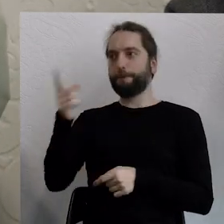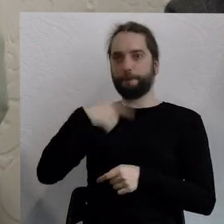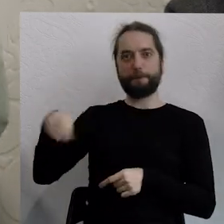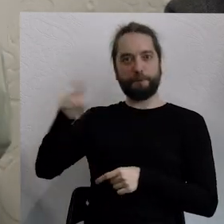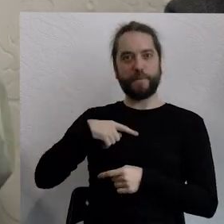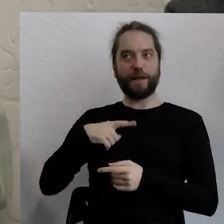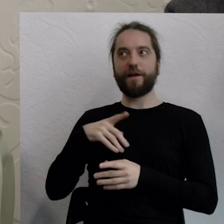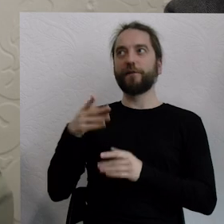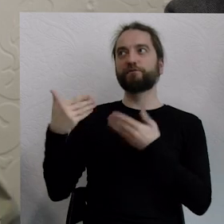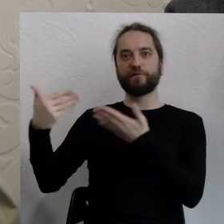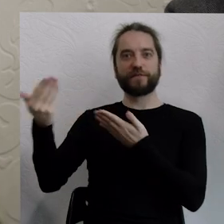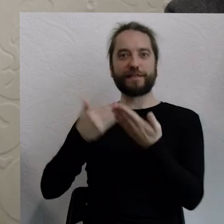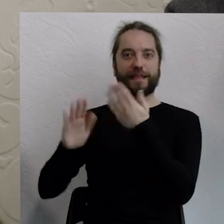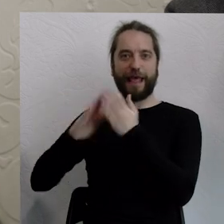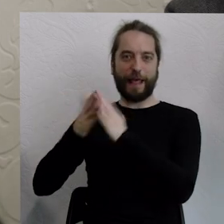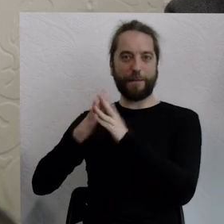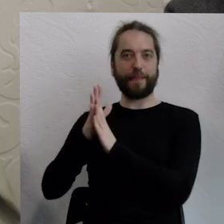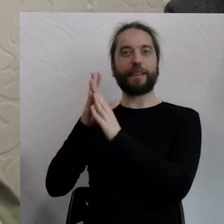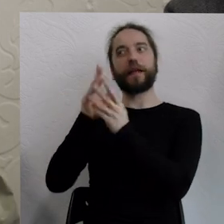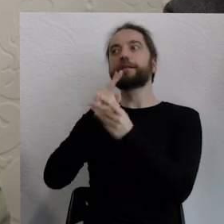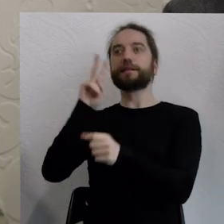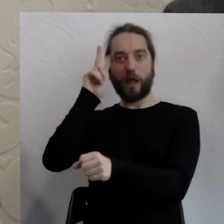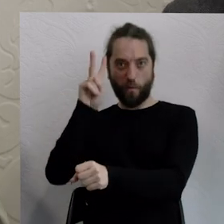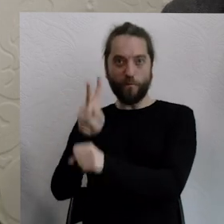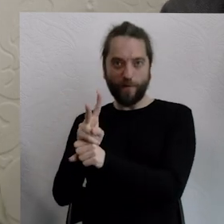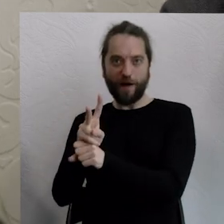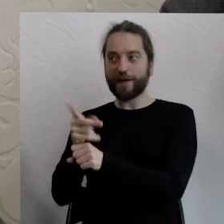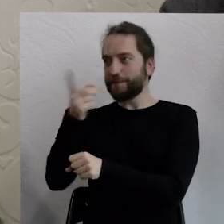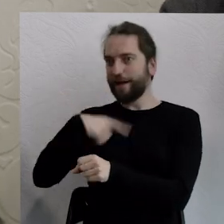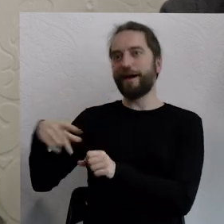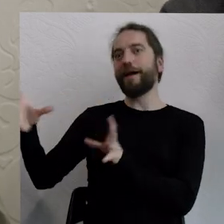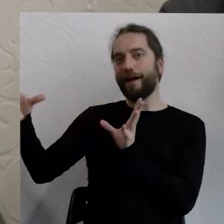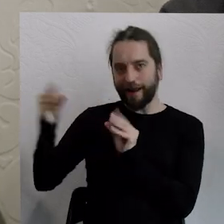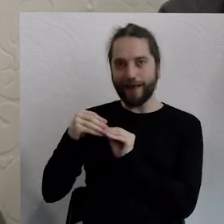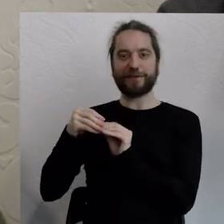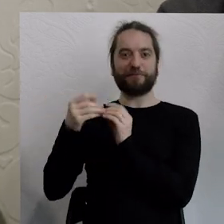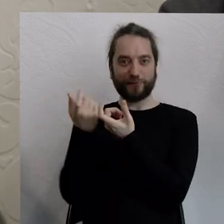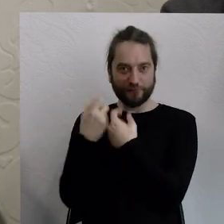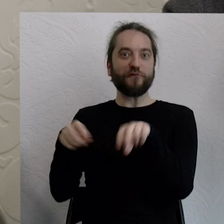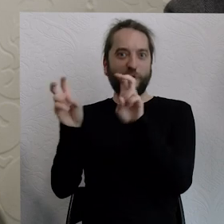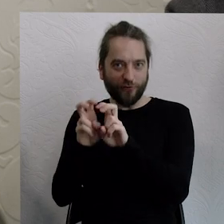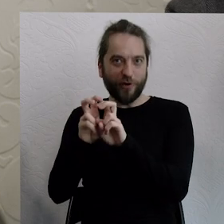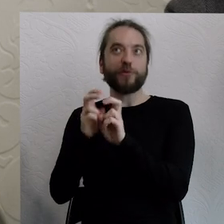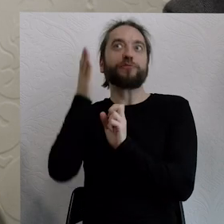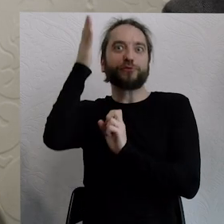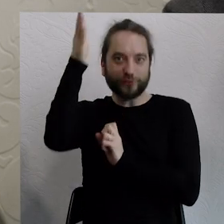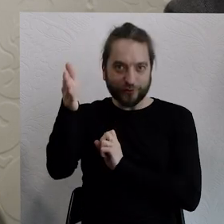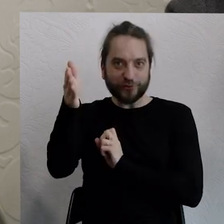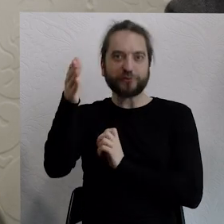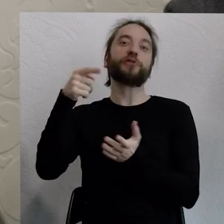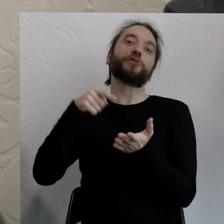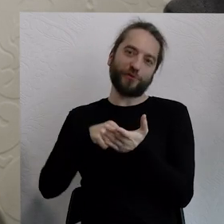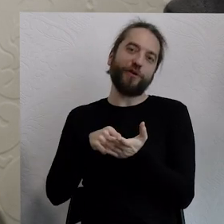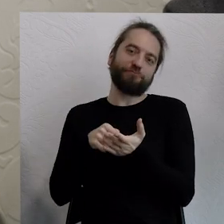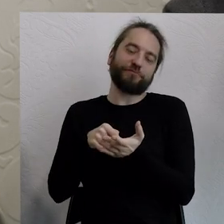jakiejś wspólnej przyszłości i faktycznie mielibyśmy zaufanie w tym, że wspólnie będziemy ją tworzyć, no to ta